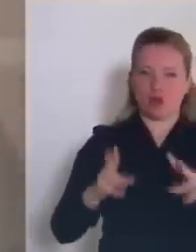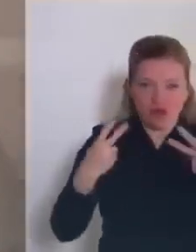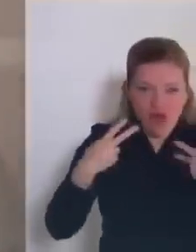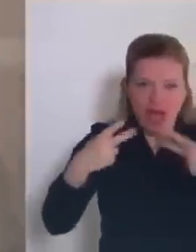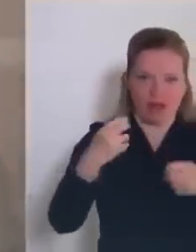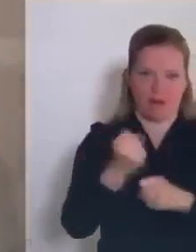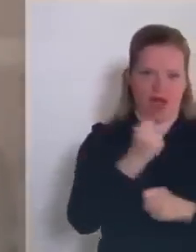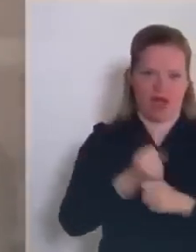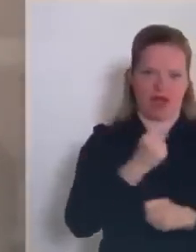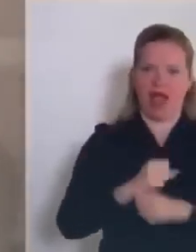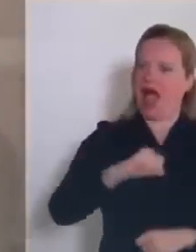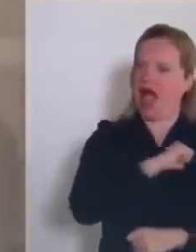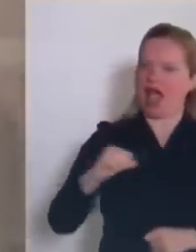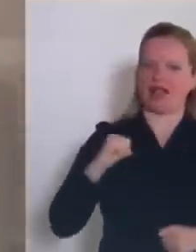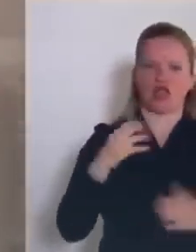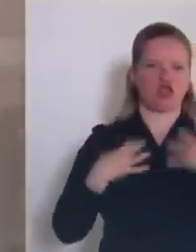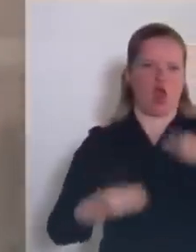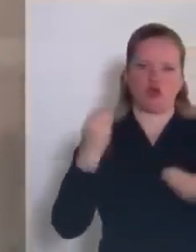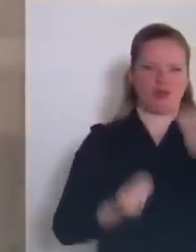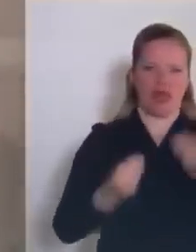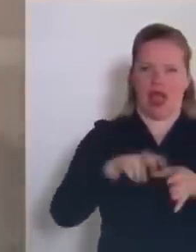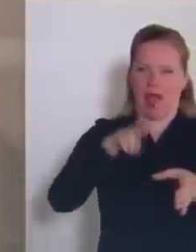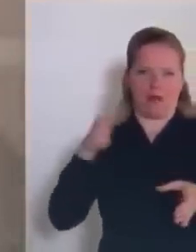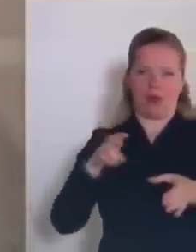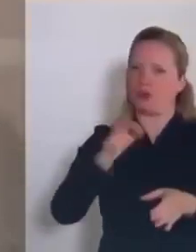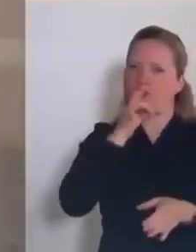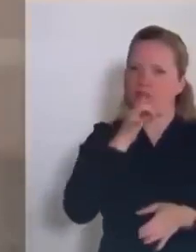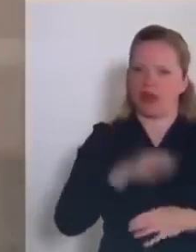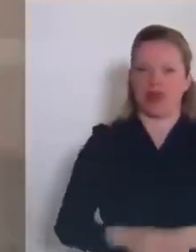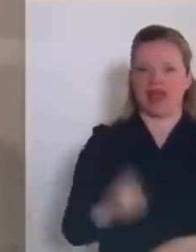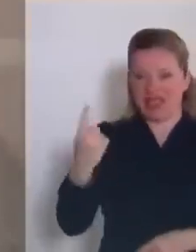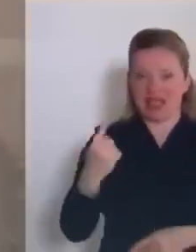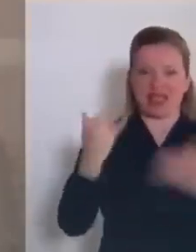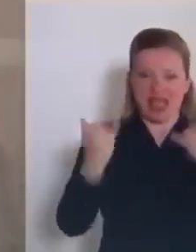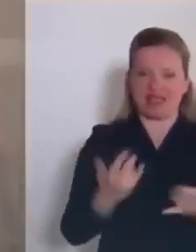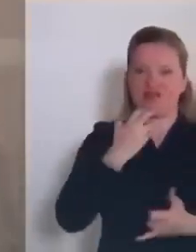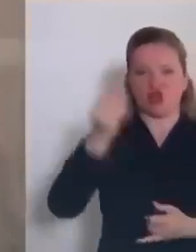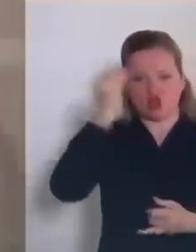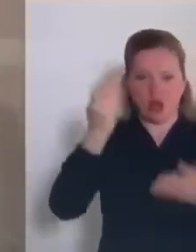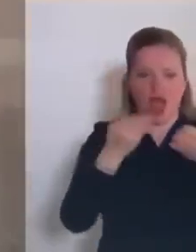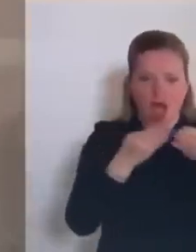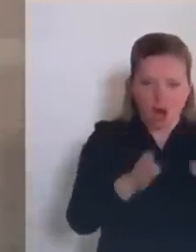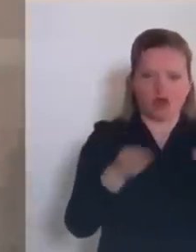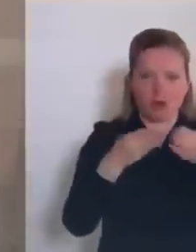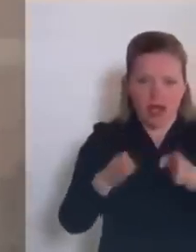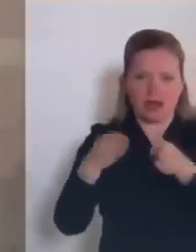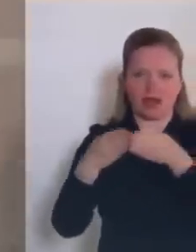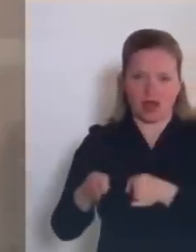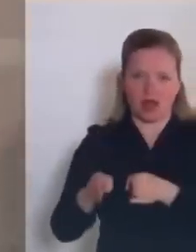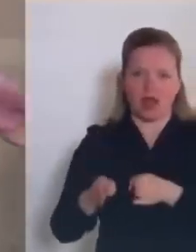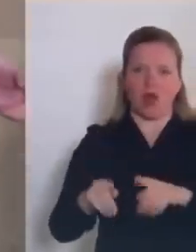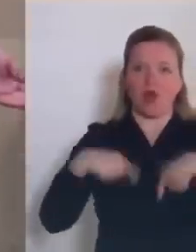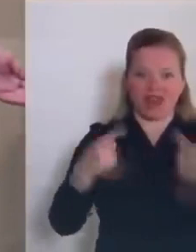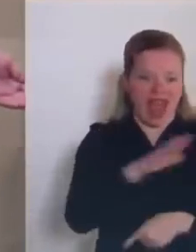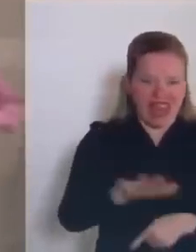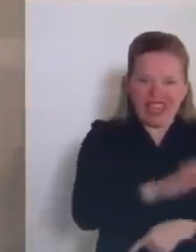le scuole per far girare i bambini con maschere a distanza tra di loro, quando non ne esiste il minimo fottuto motivo? Se solo ci guardassimo